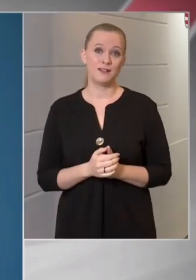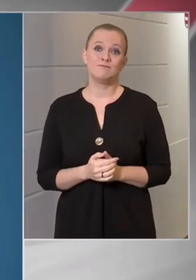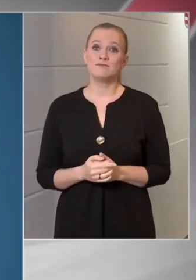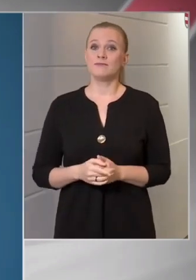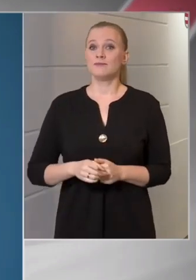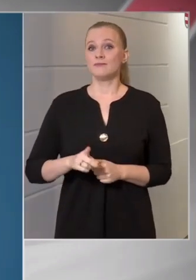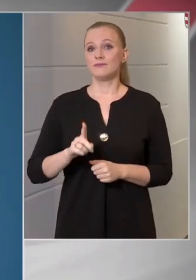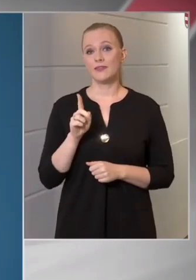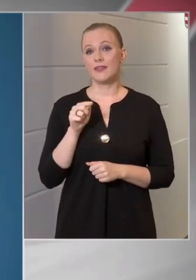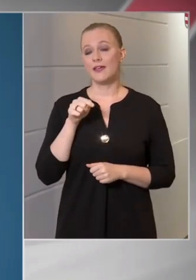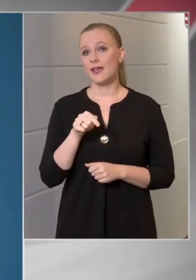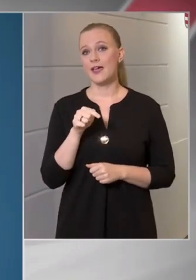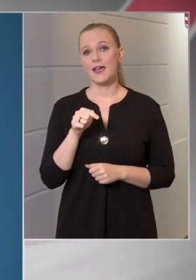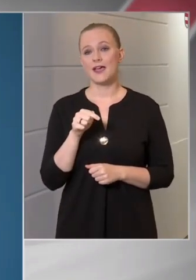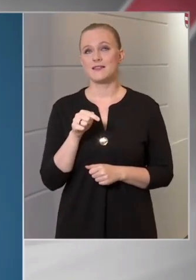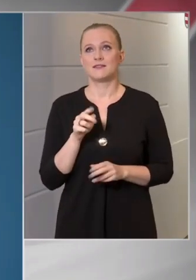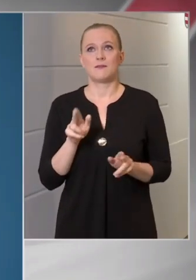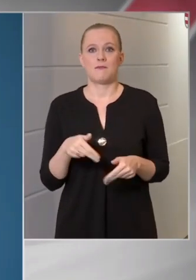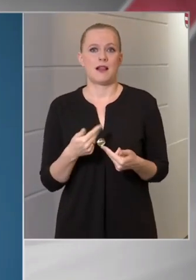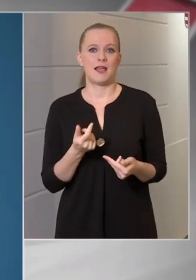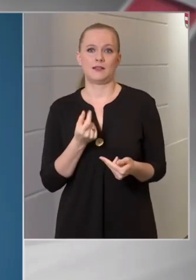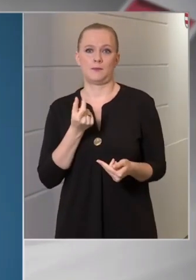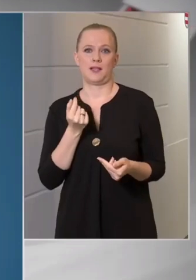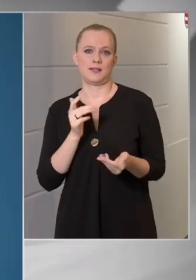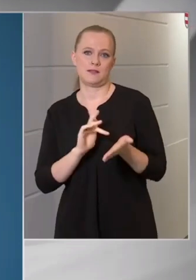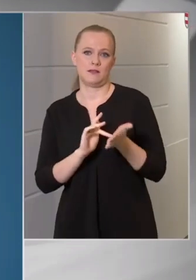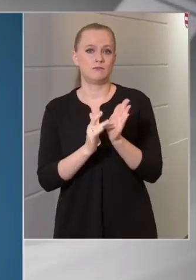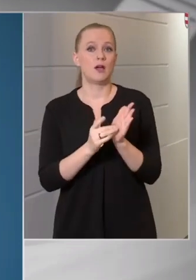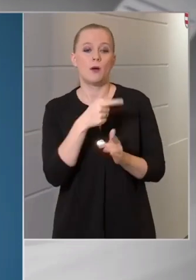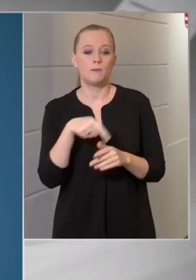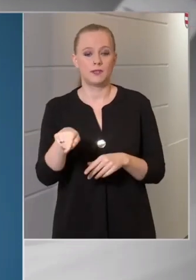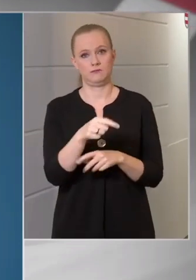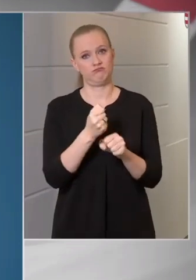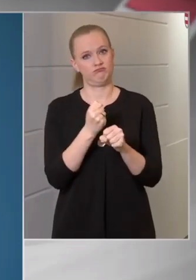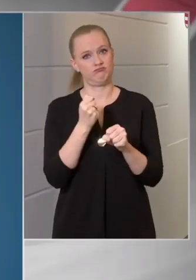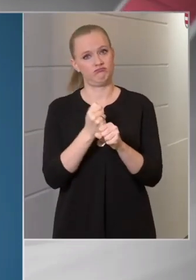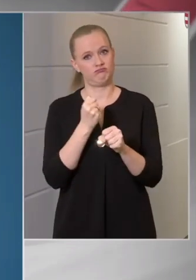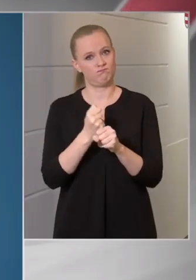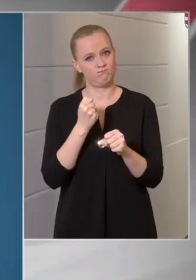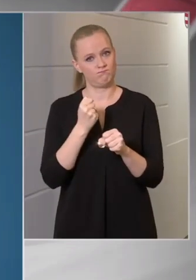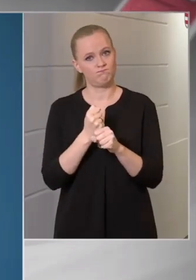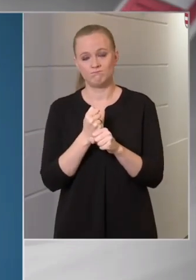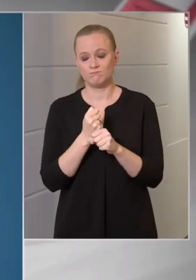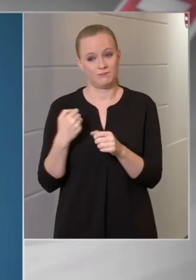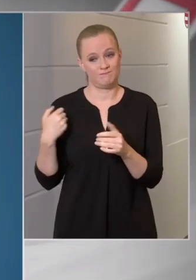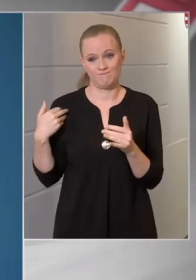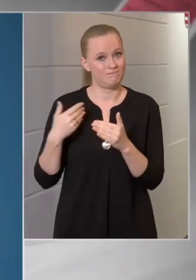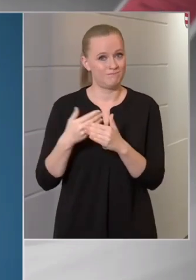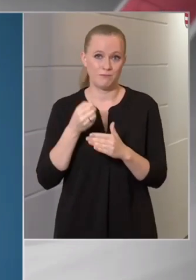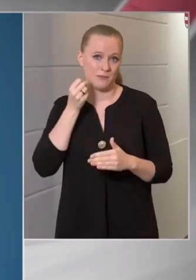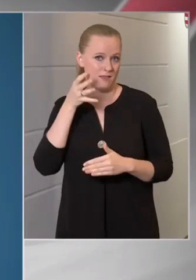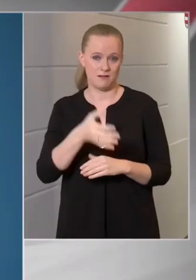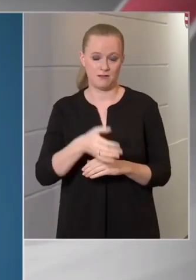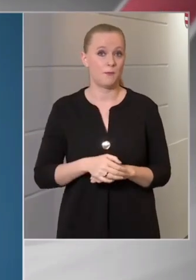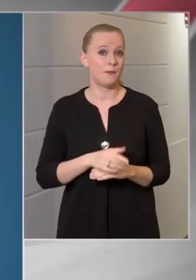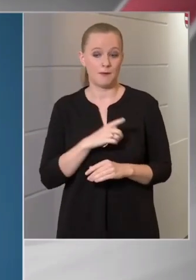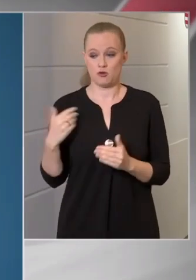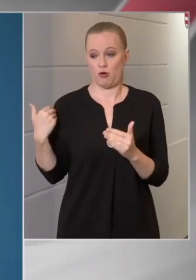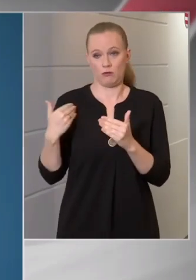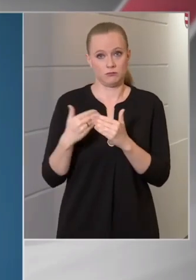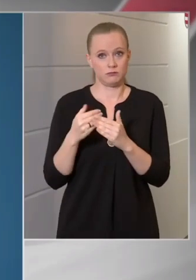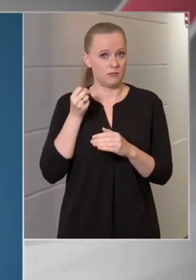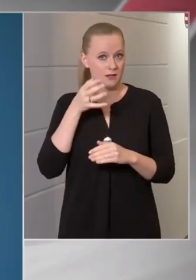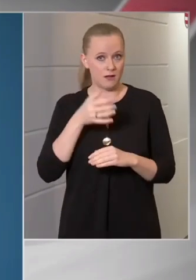ez pénzzel ki nem fejezhető, amit ők teljesítenek a napokban. És nem csak a napokban,